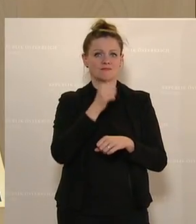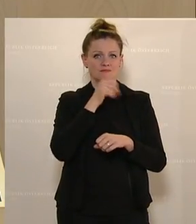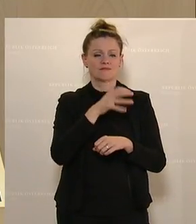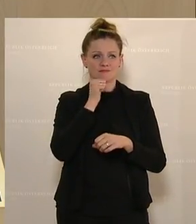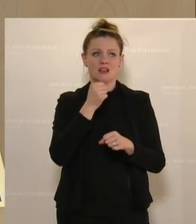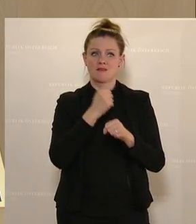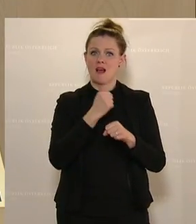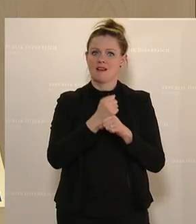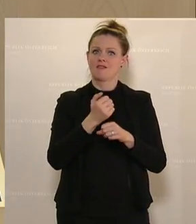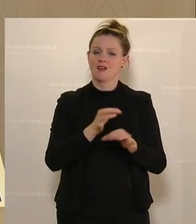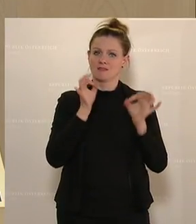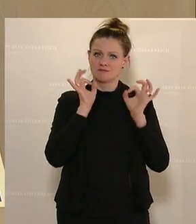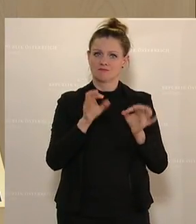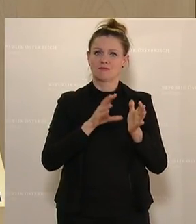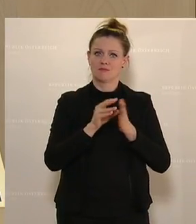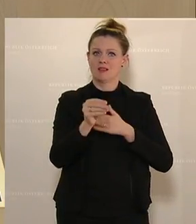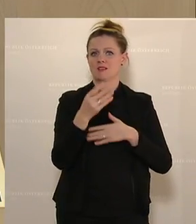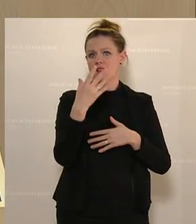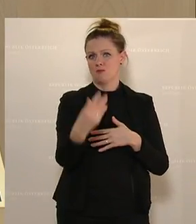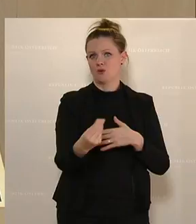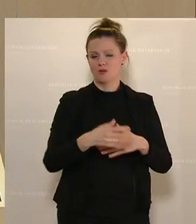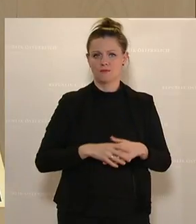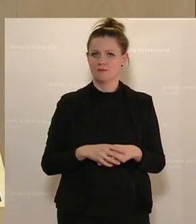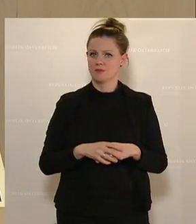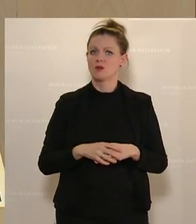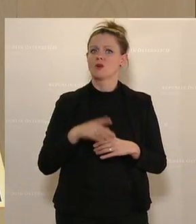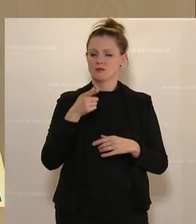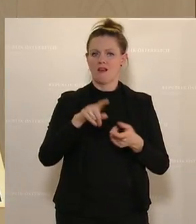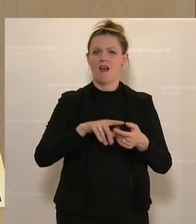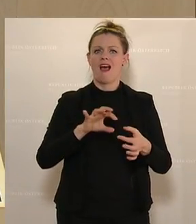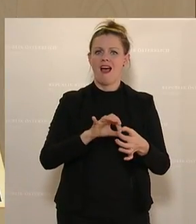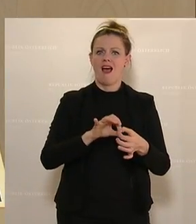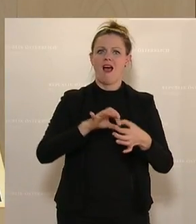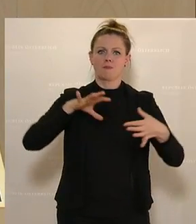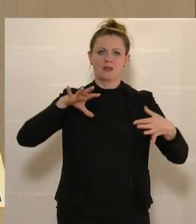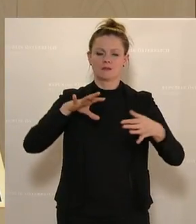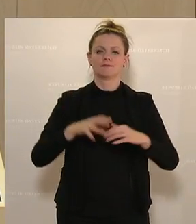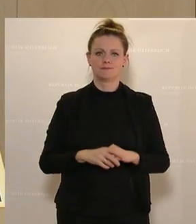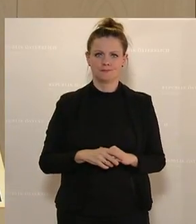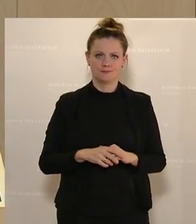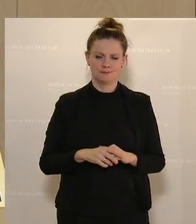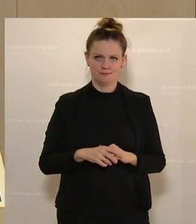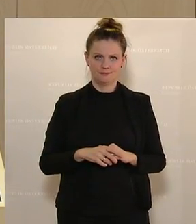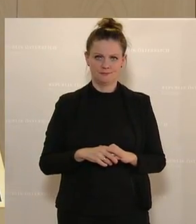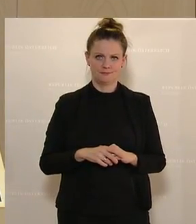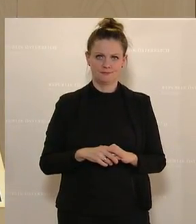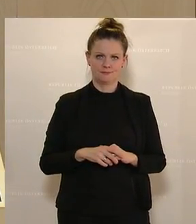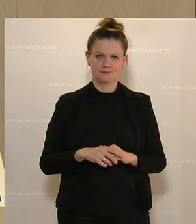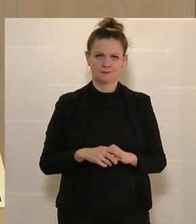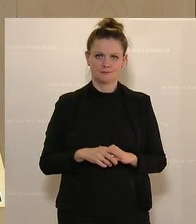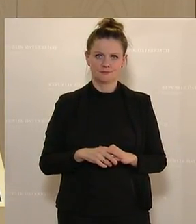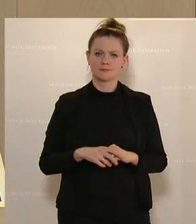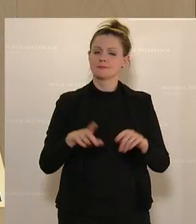verrichten, dass sie hier ihr eigenes Einkommen generieren können und diese Abhängigkeit kleiner wird. Was es aber noch